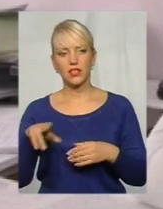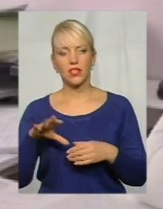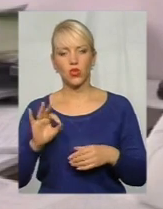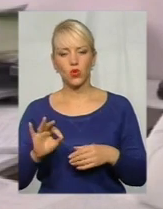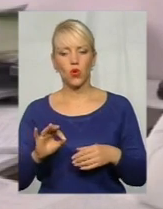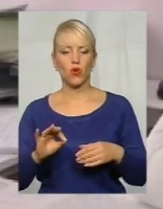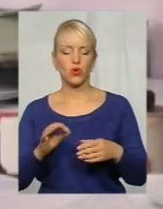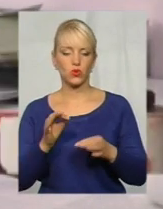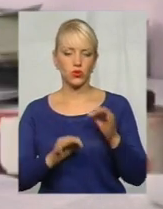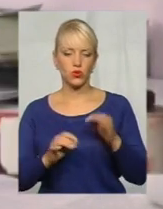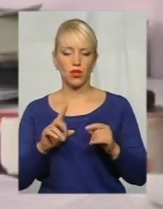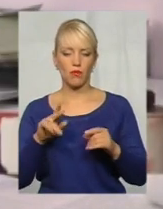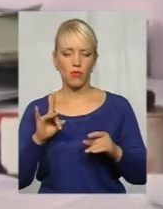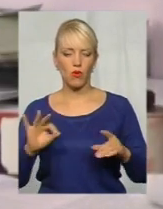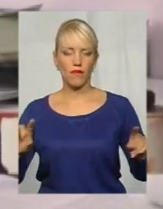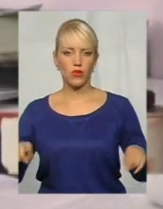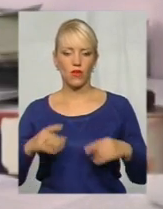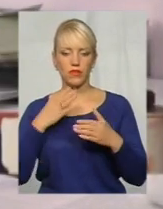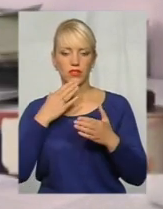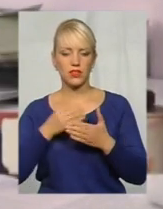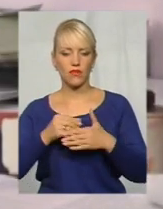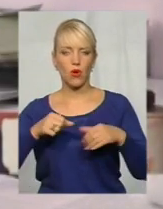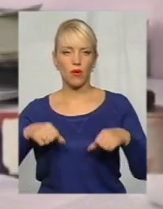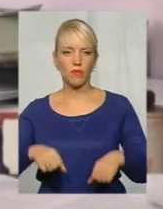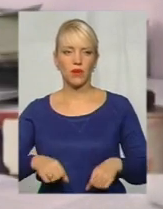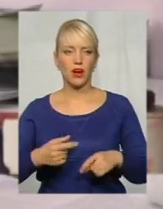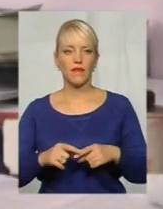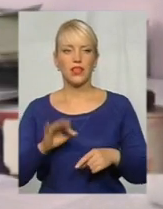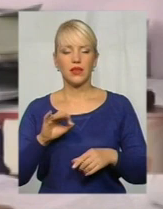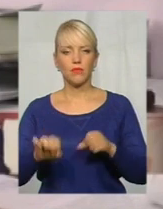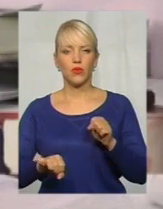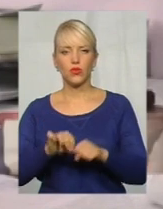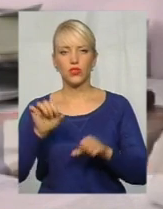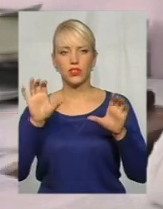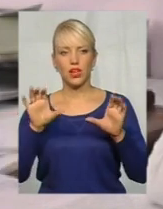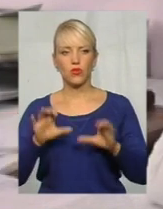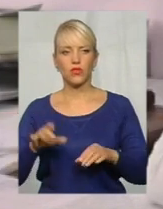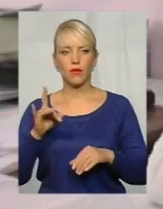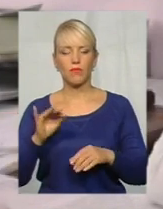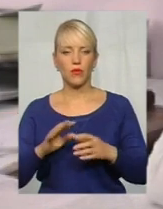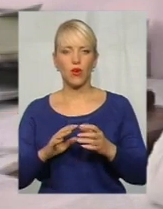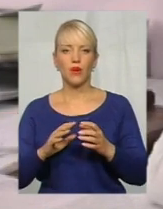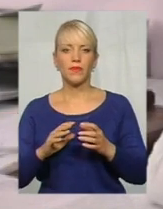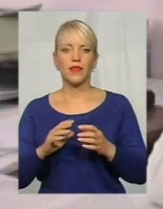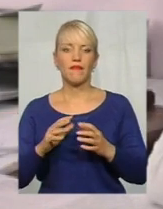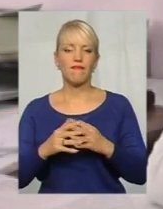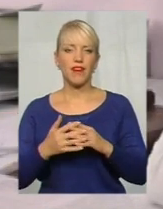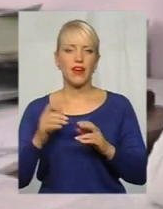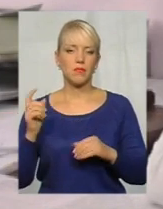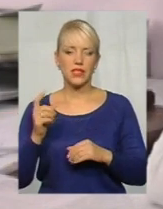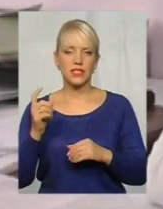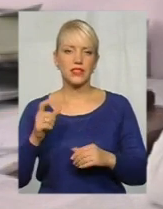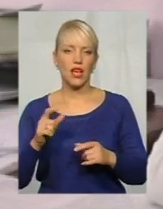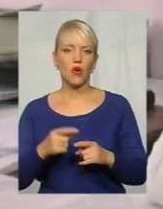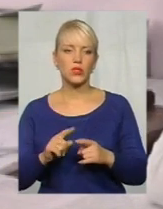свого права, оскільки нормативна грошова оцінка не затверджувала. Друге – це порушення закону про фермерське господарство, відповідно до якого для